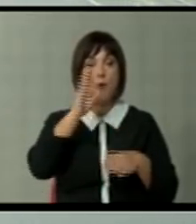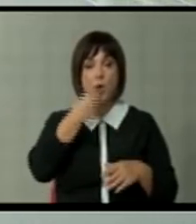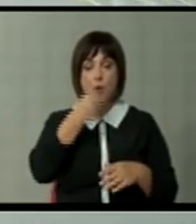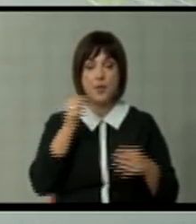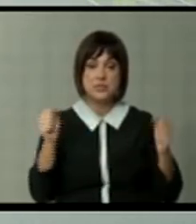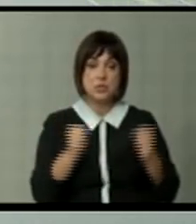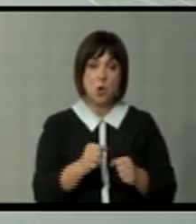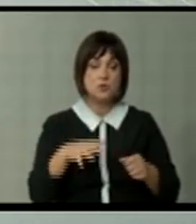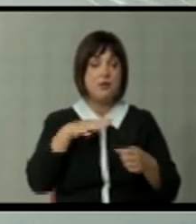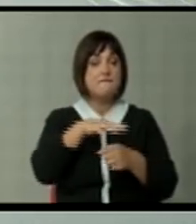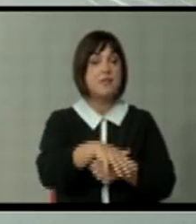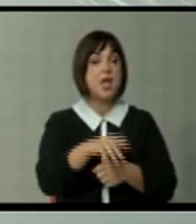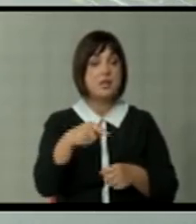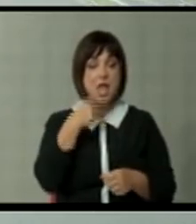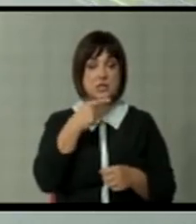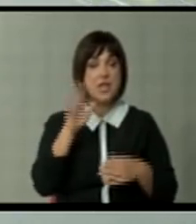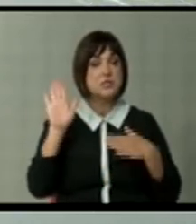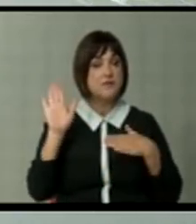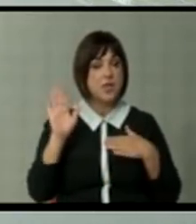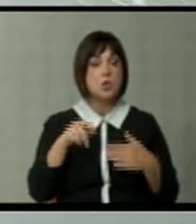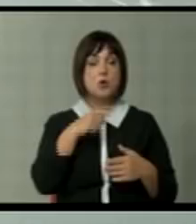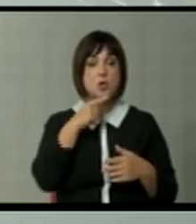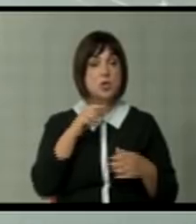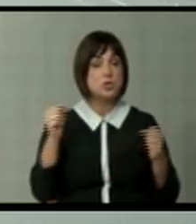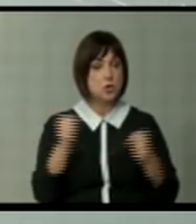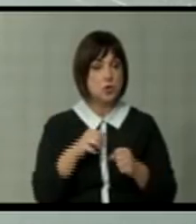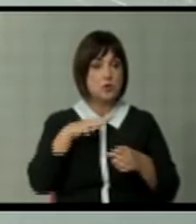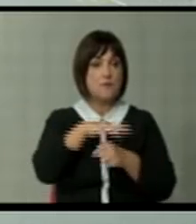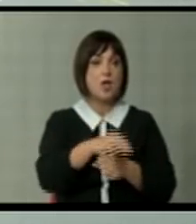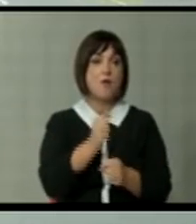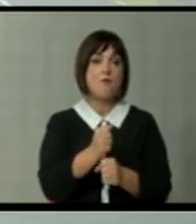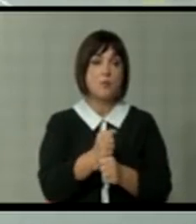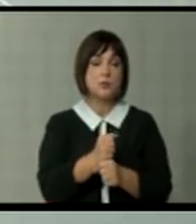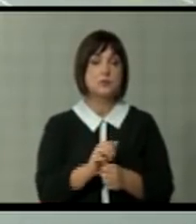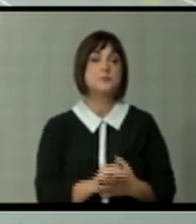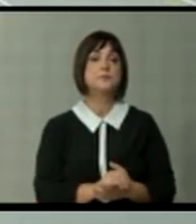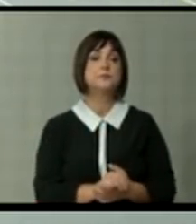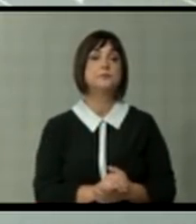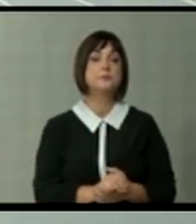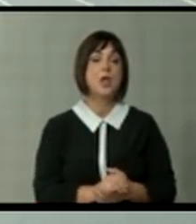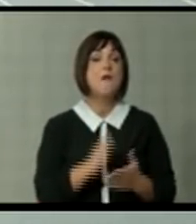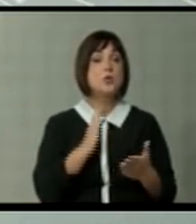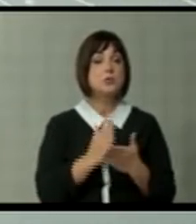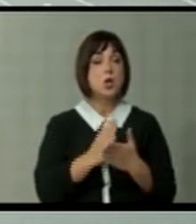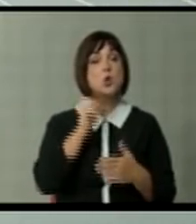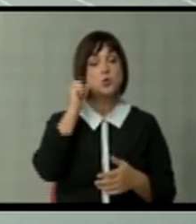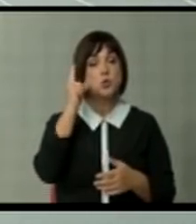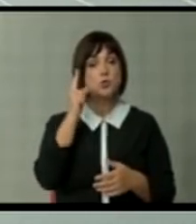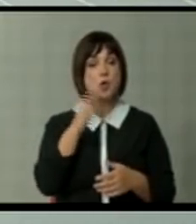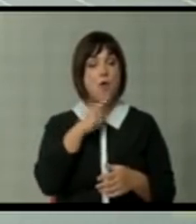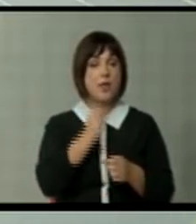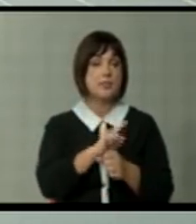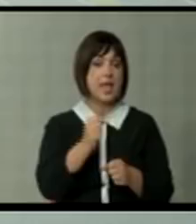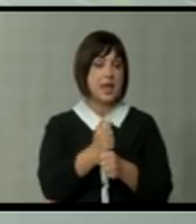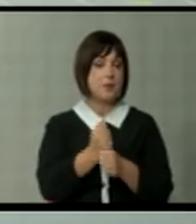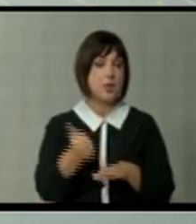сериозно влијање на изјава на сведовки, сериозно влијање во процес. Во секој случај, и не е работа на